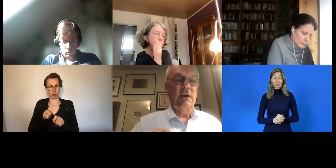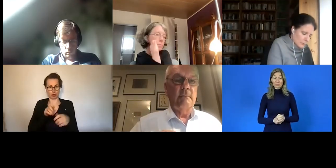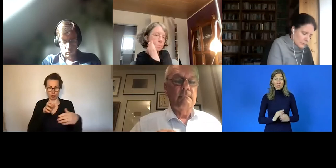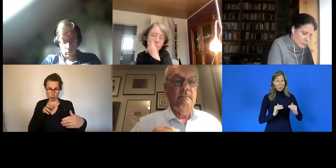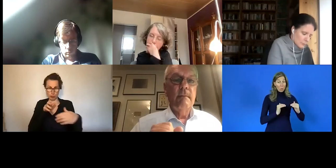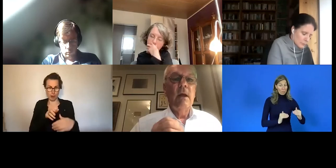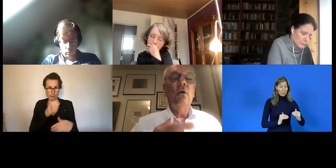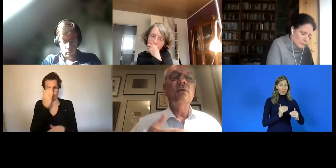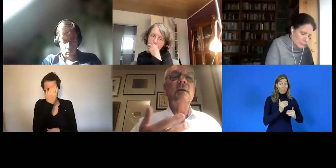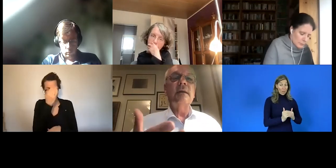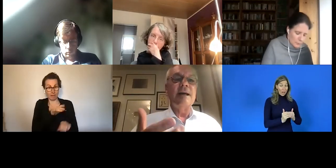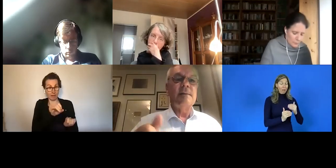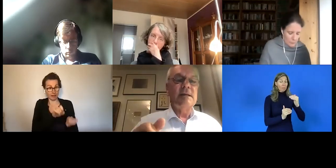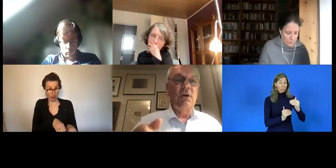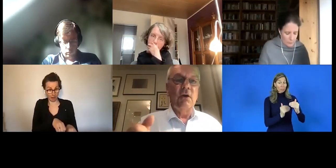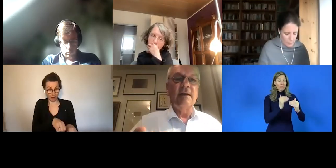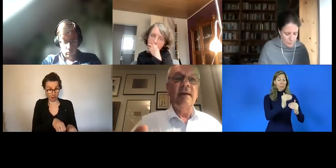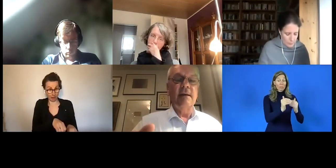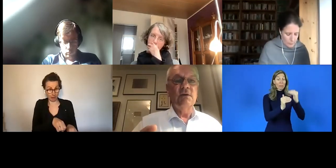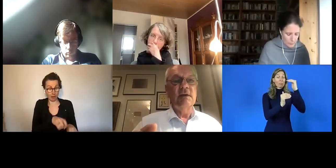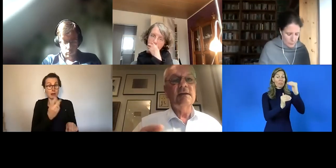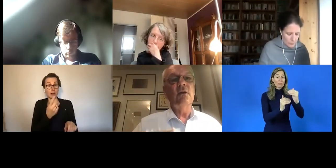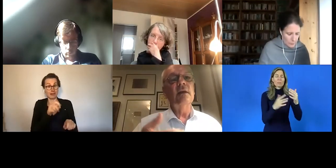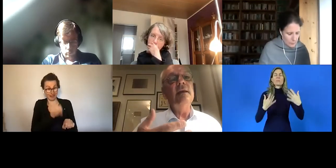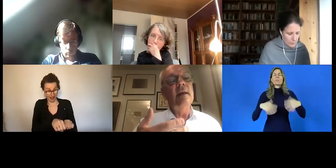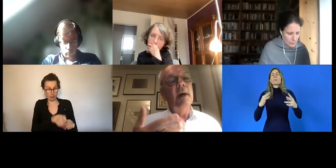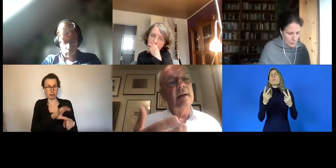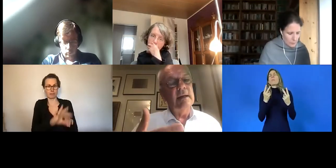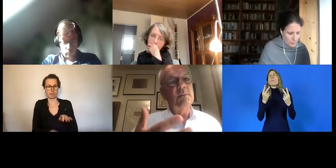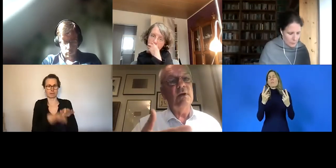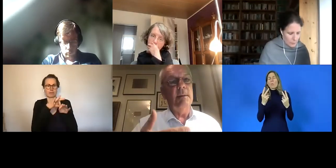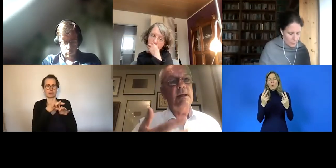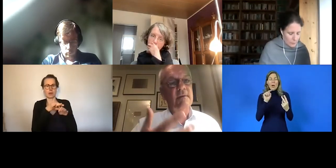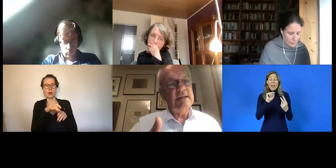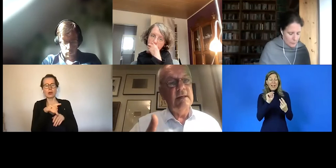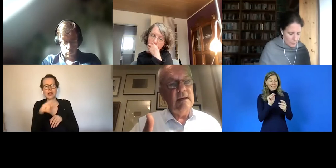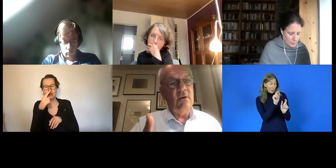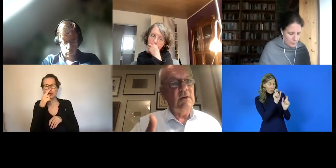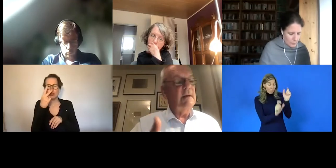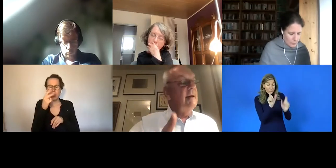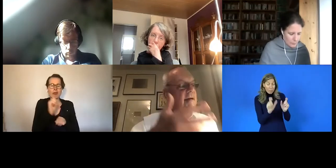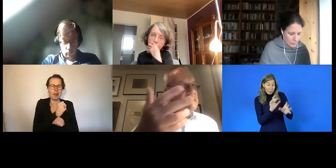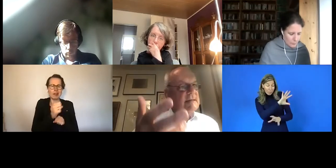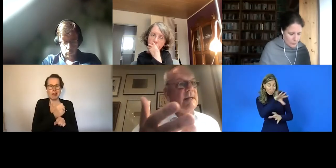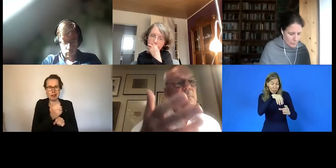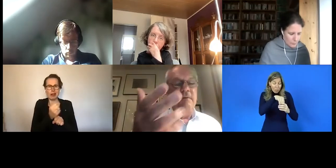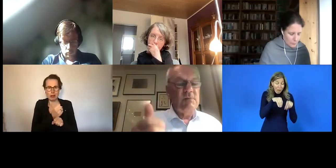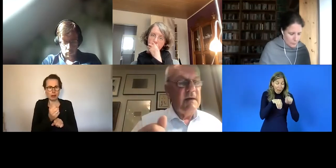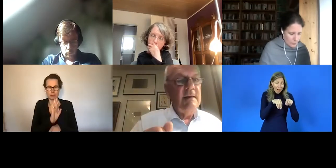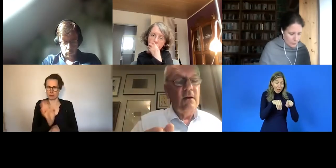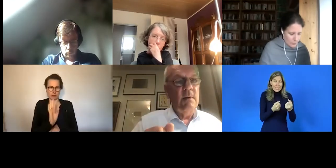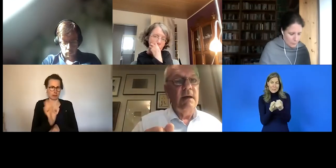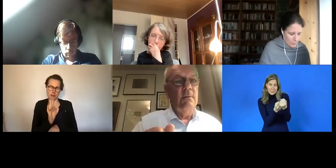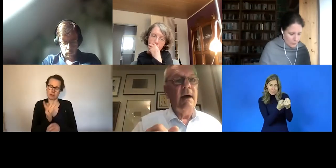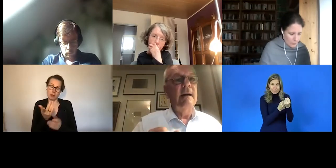schon können. Und das, was sie können, einzusetzen und nicht immer an dem zu arbeiten, was sie nicht können. Es ist simpel. Wir